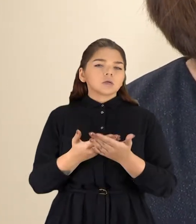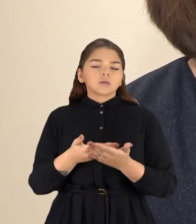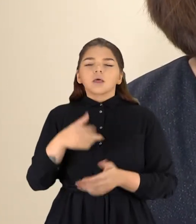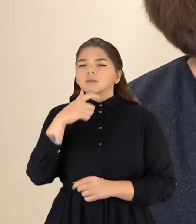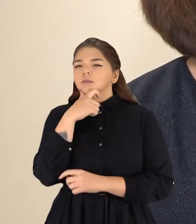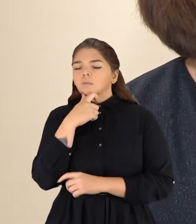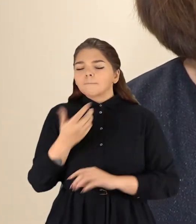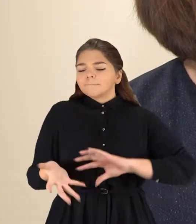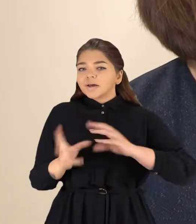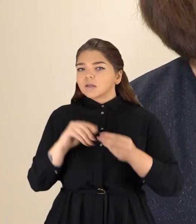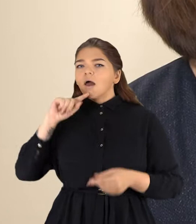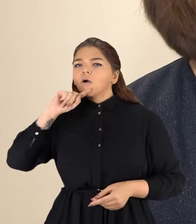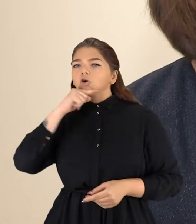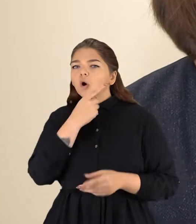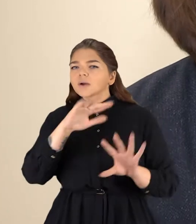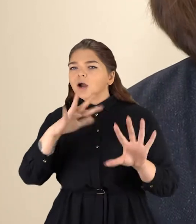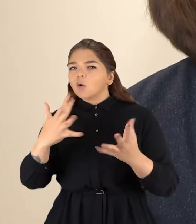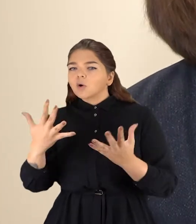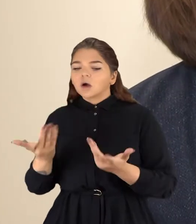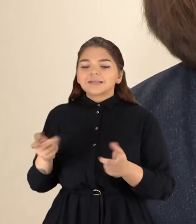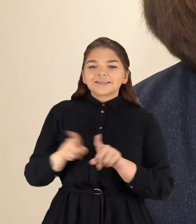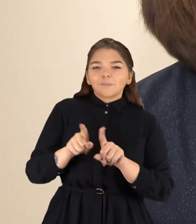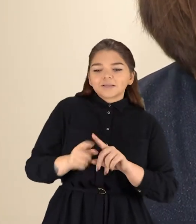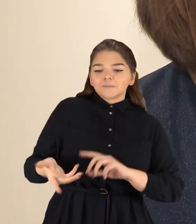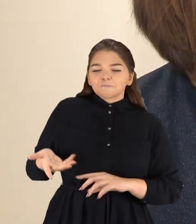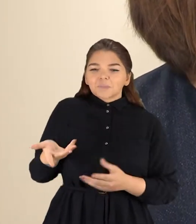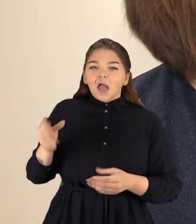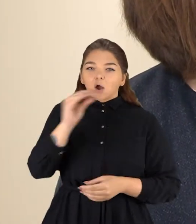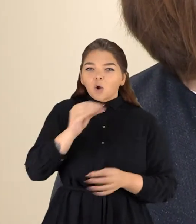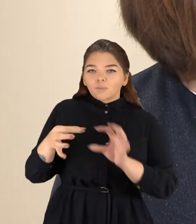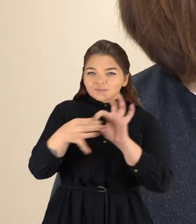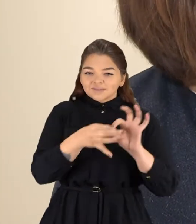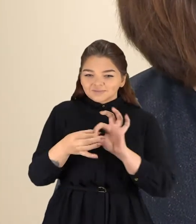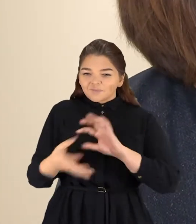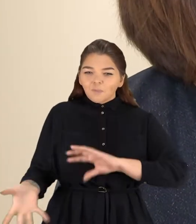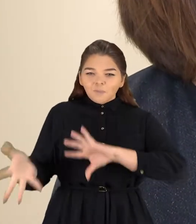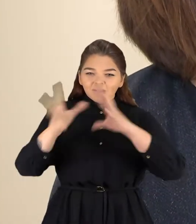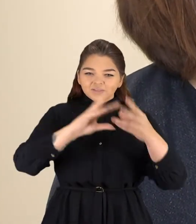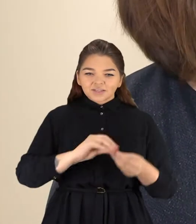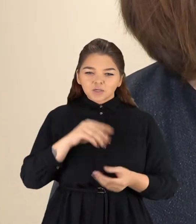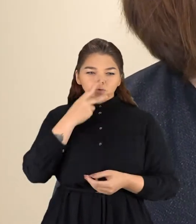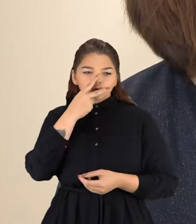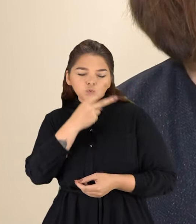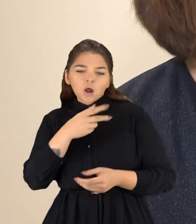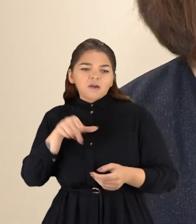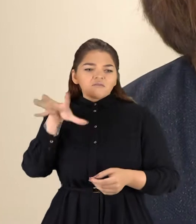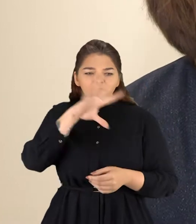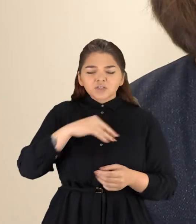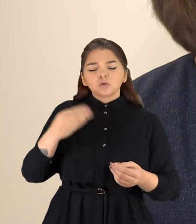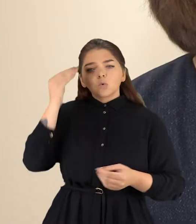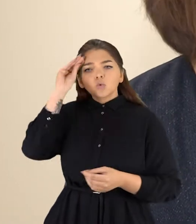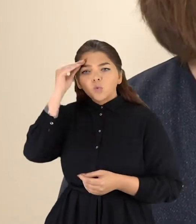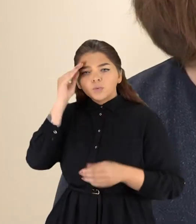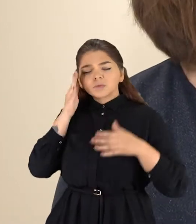bendras ekonominės tendencijas, bendras įžvalgas, bendra Europos sąjungos kontekste auganti rūpesti vyresnio amžiaus